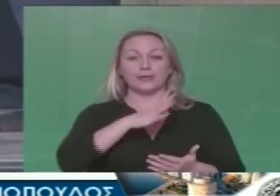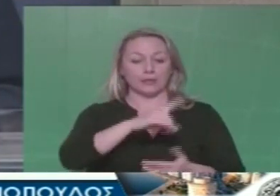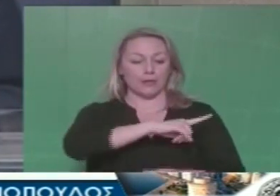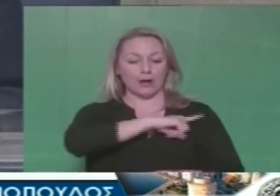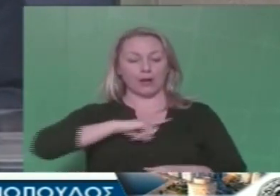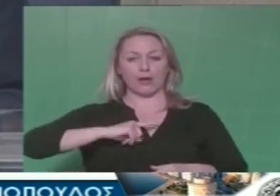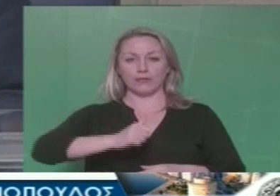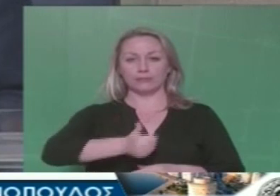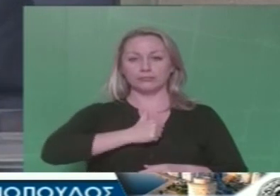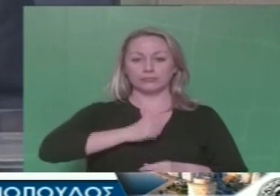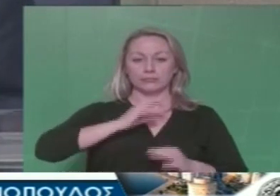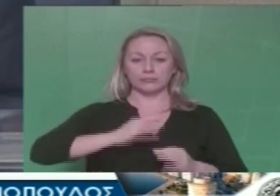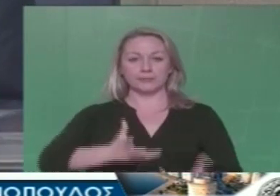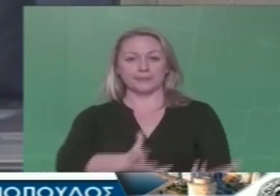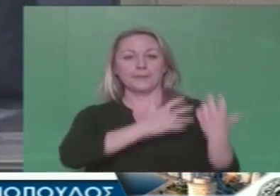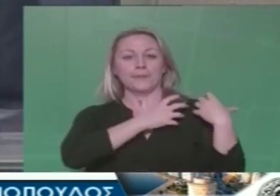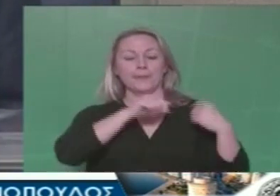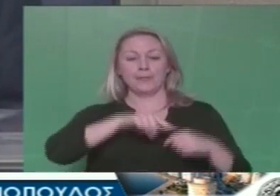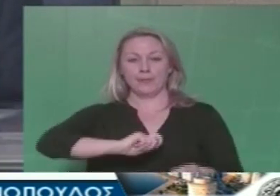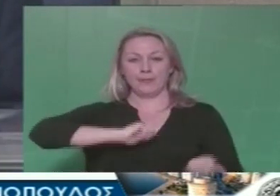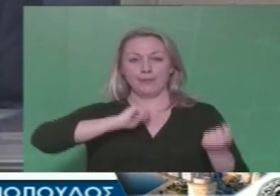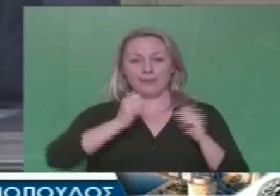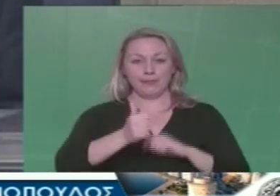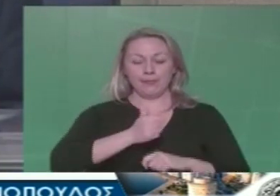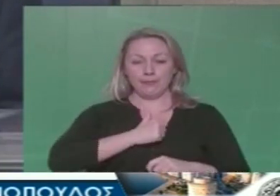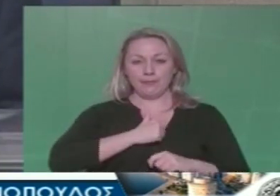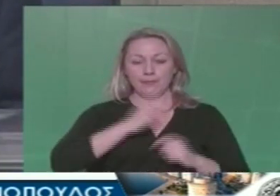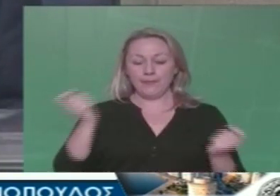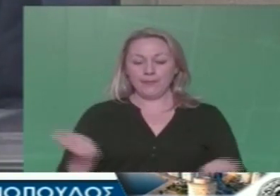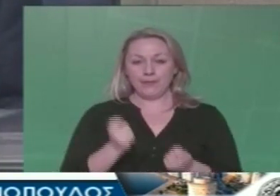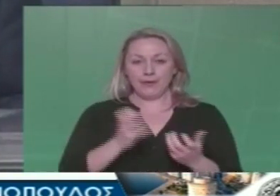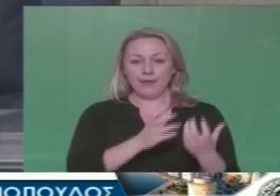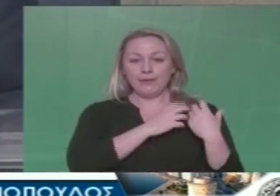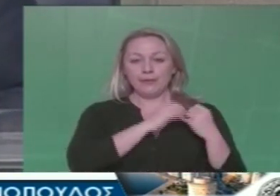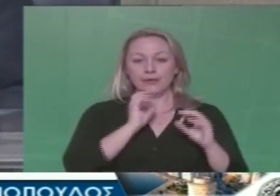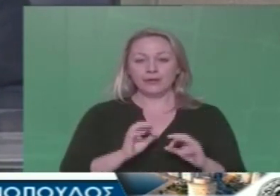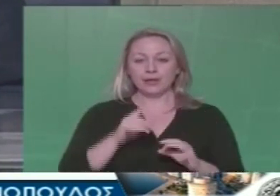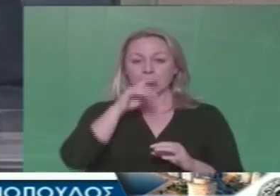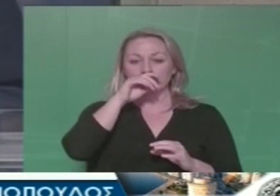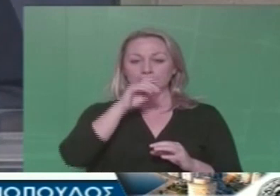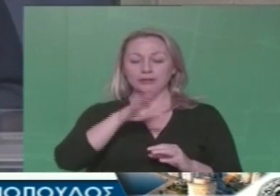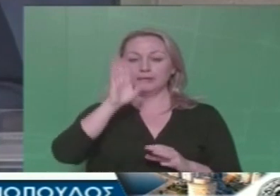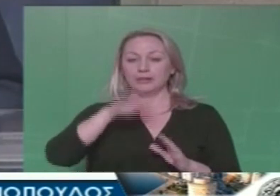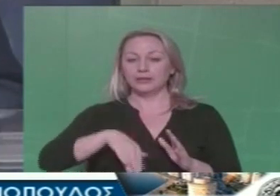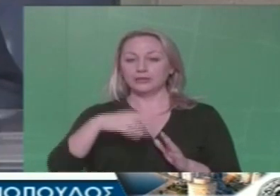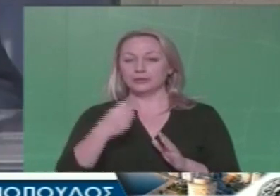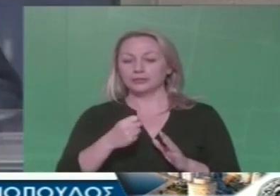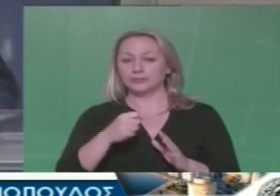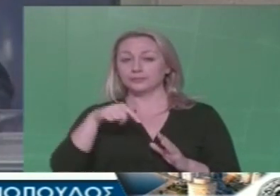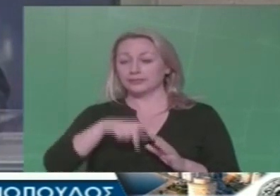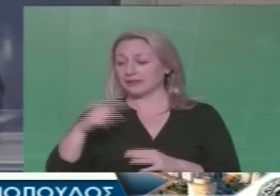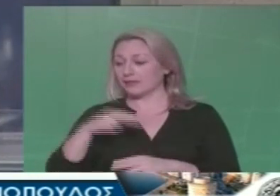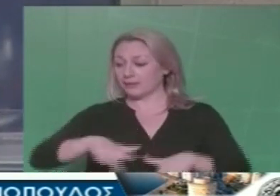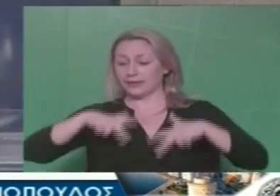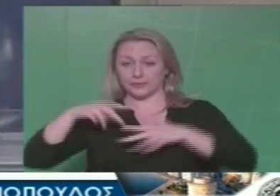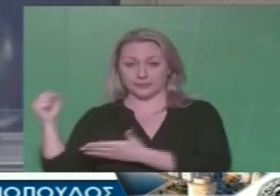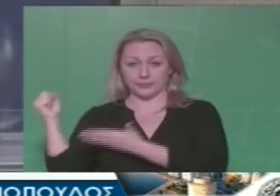που έχουν αναλάβει ουσιαστικά ιδιωτικοποιημένες λειτουργίες. Και τέλος έχουμε την δραστική μείωση των κονδυλίων